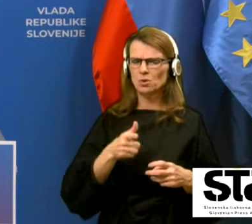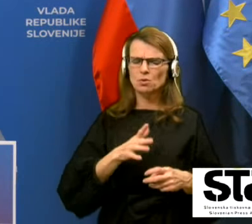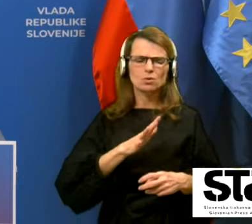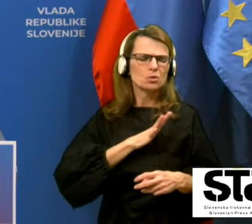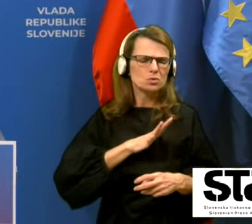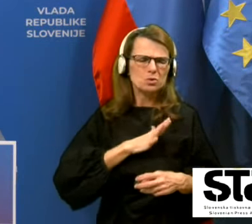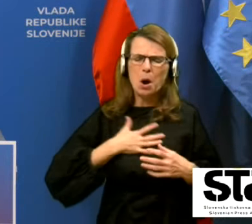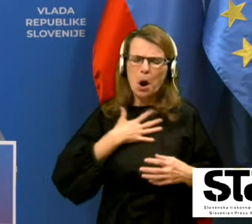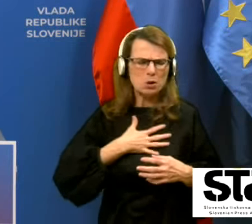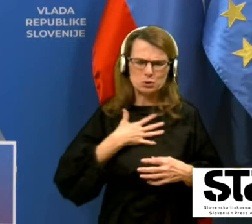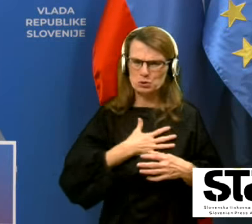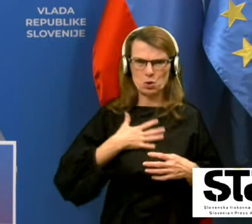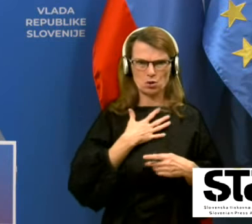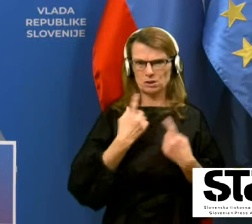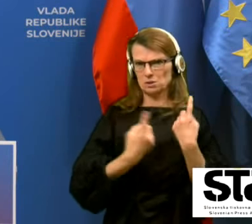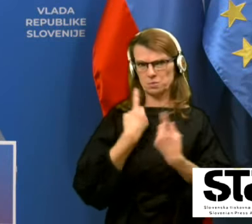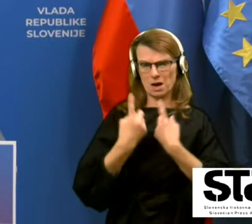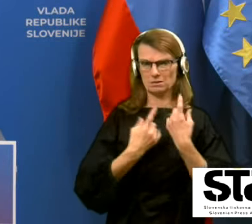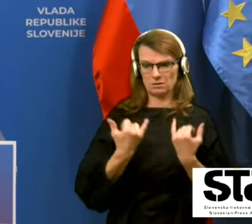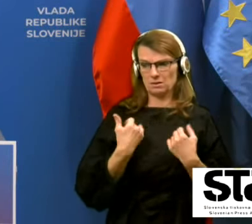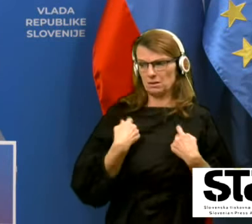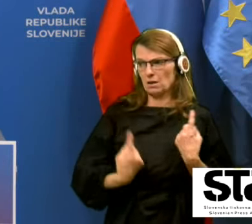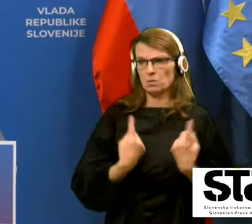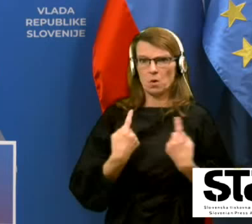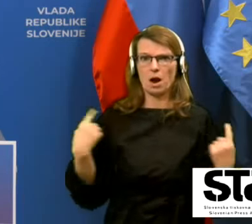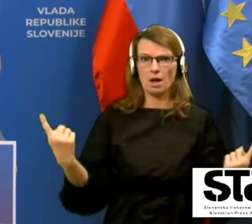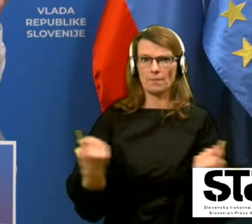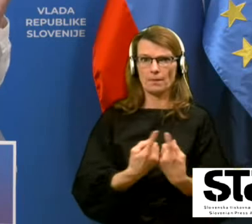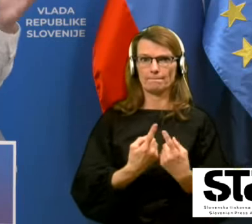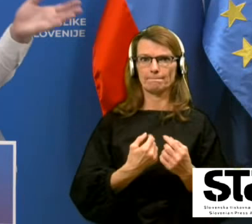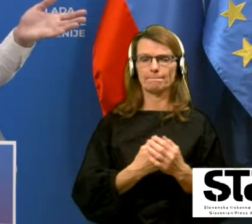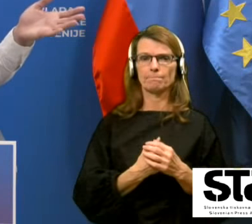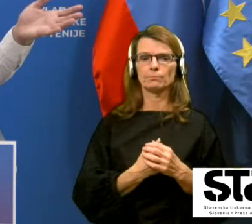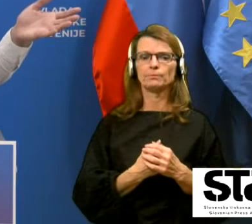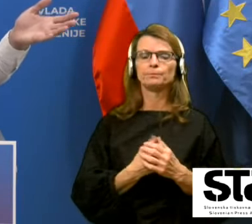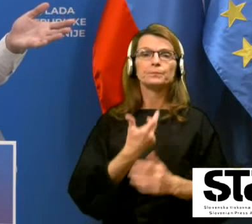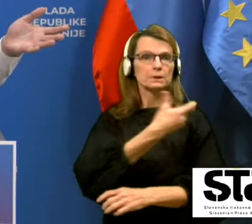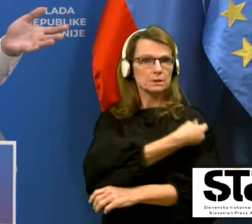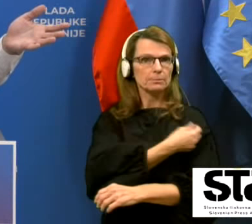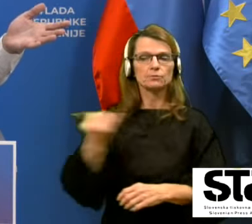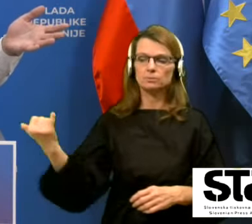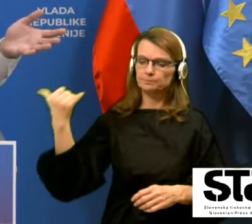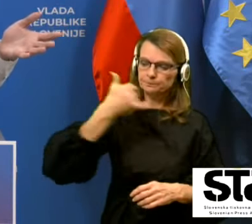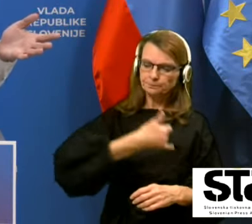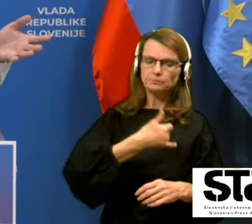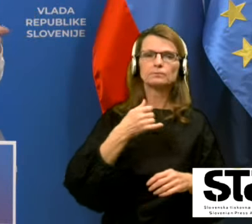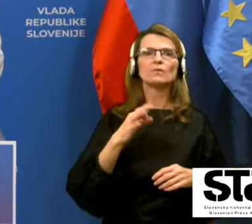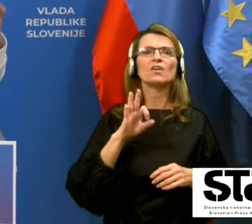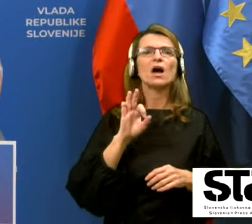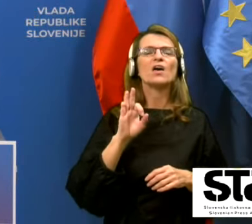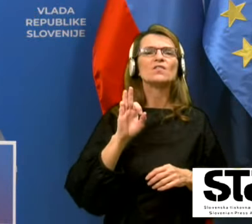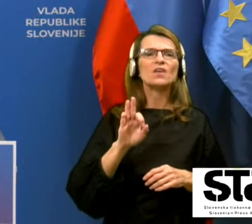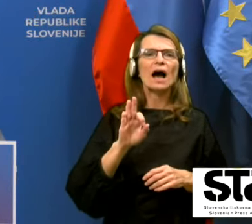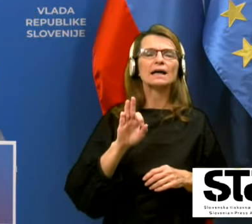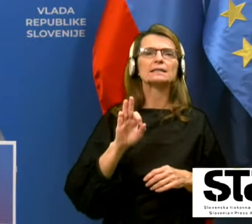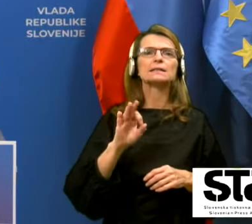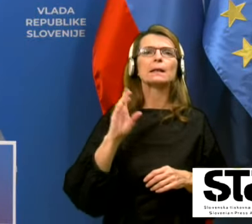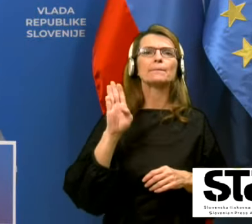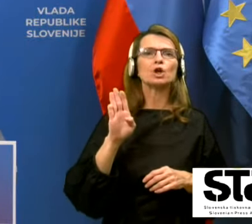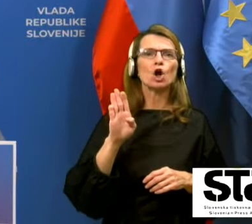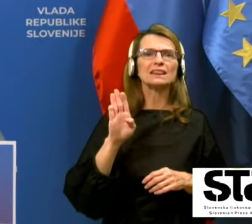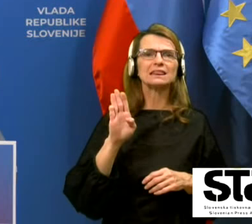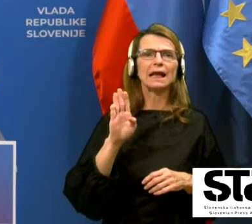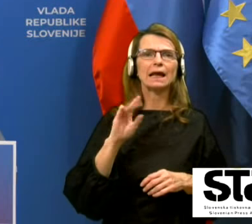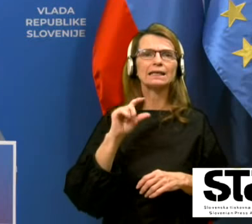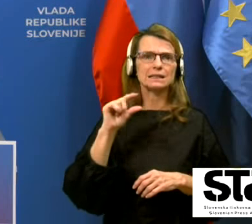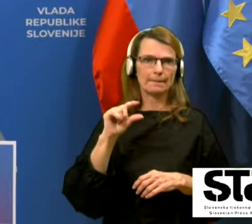MRNK cepivo je v Sloveniji ime, vse ga poznamo kot Pfizer-BioNTech cepivo, ima pa eno ime, ne vem